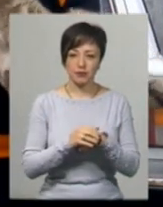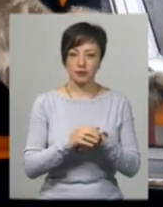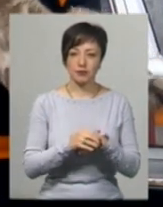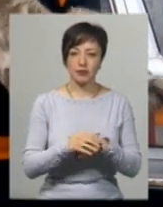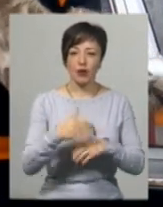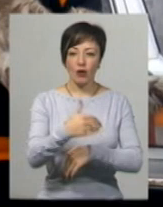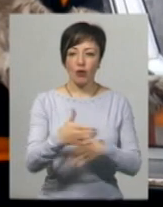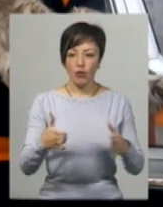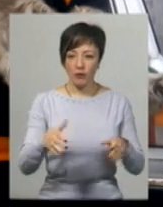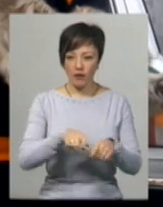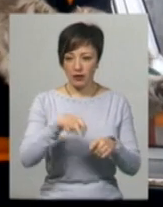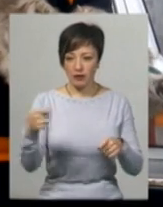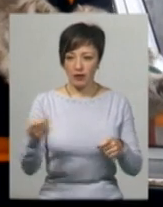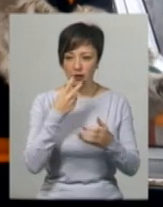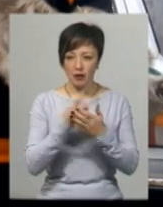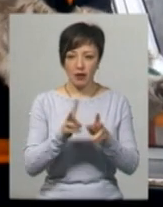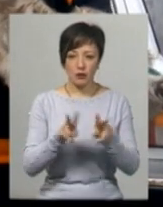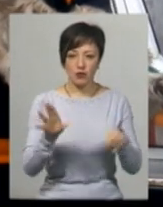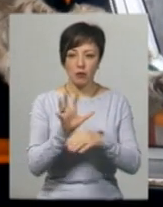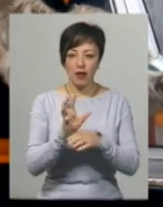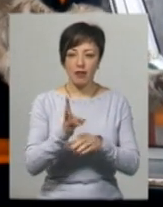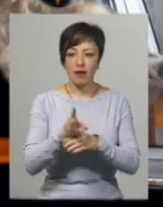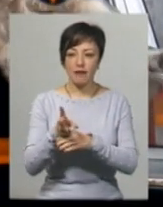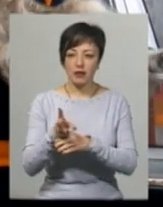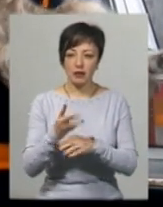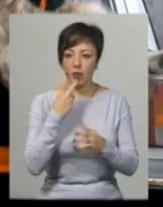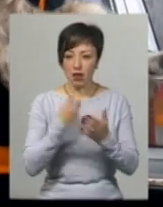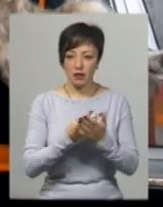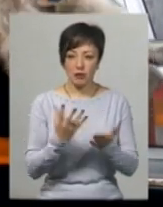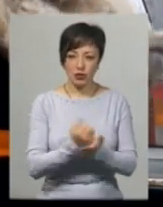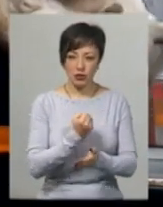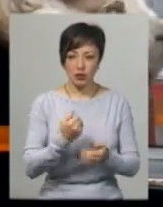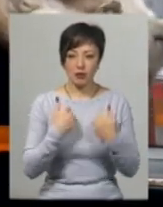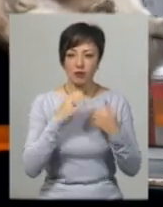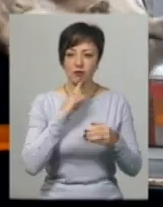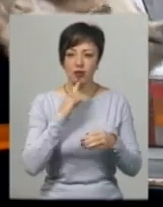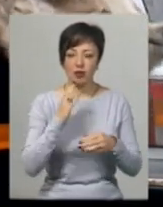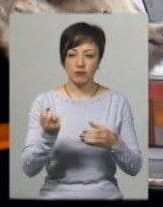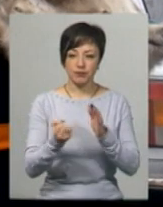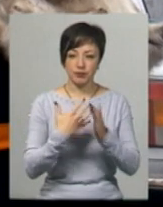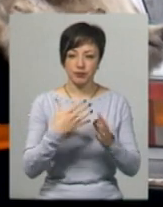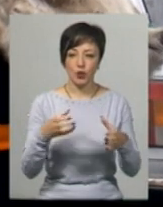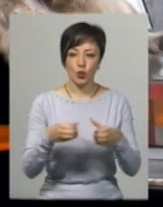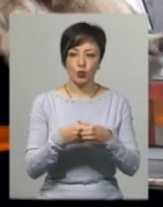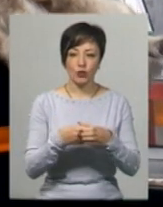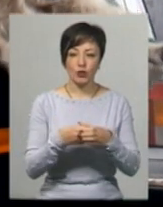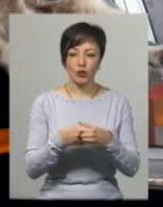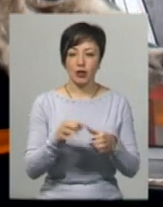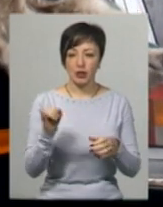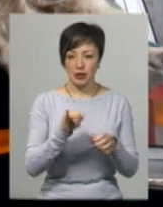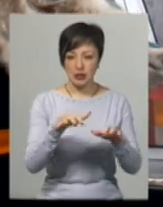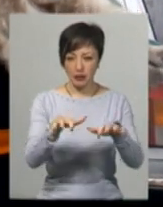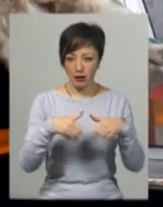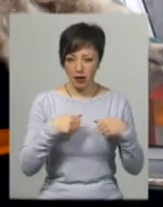Триваємо коробку, дивимося, теж не така сама собака на відео, що тільки показали, виходить, дівчата скинули в групу. Ми її